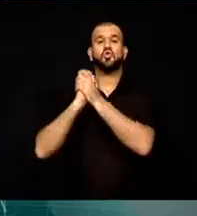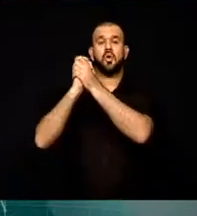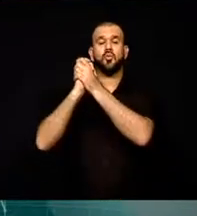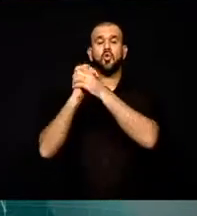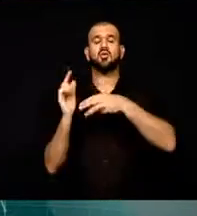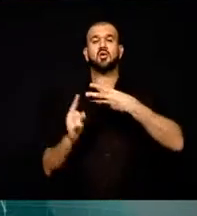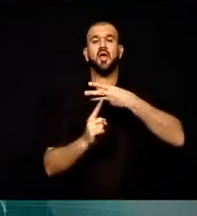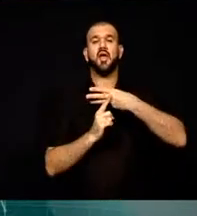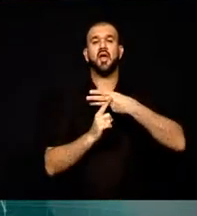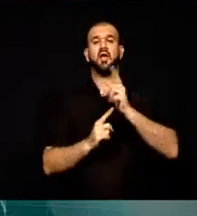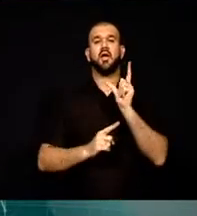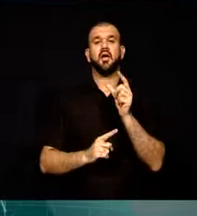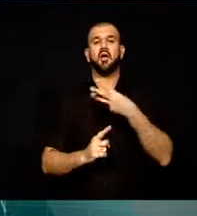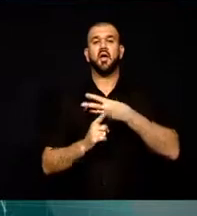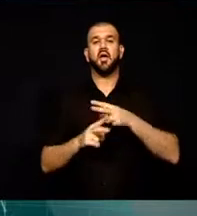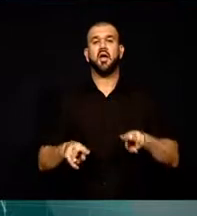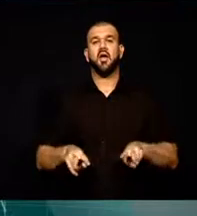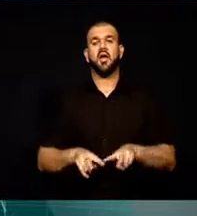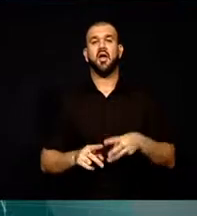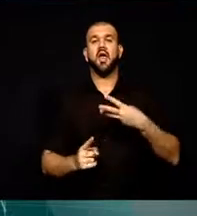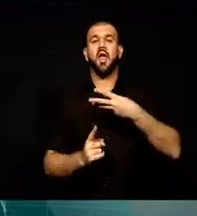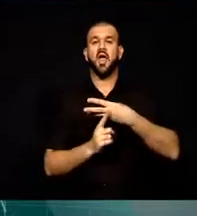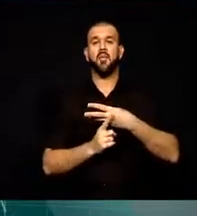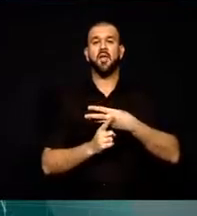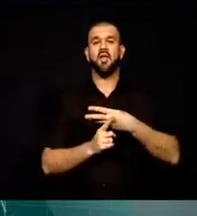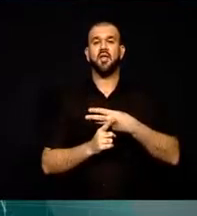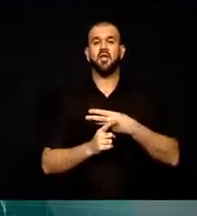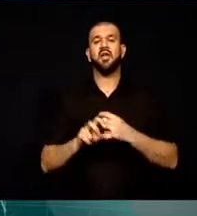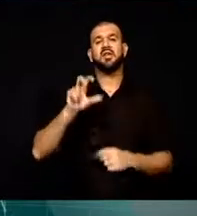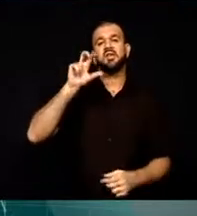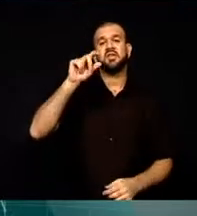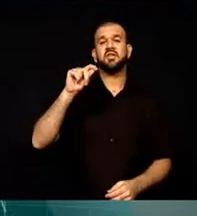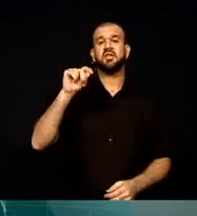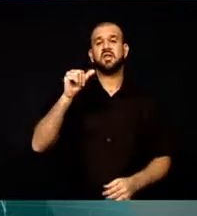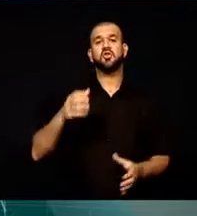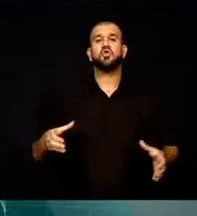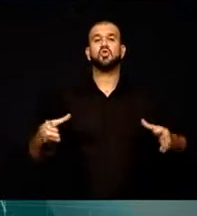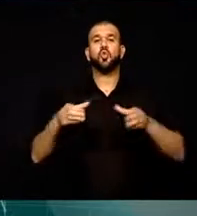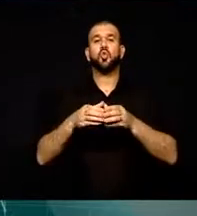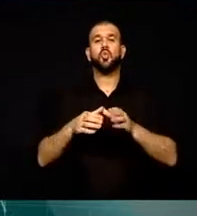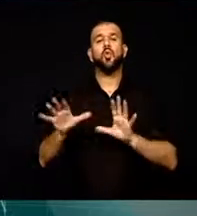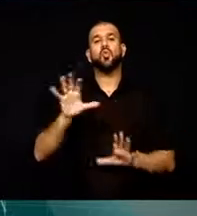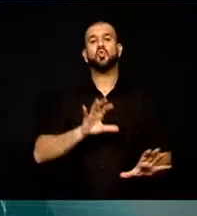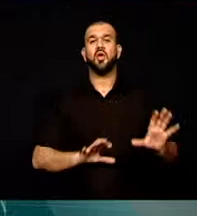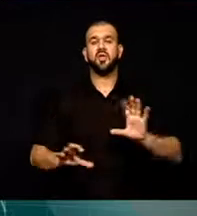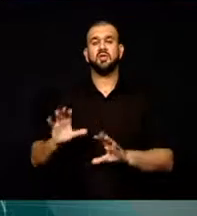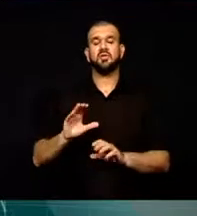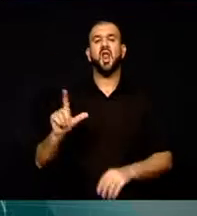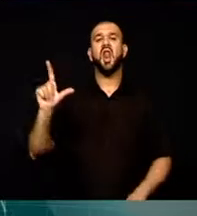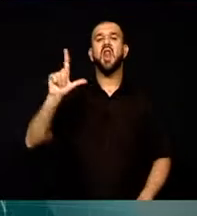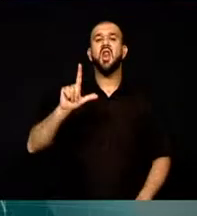Grup Mücadelesinde Larnaka'da Kıbrıs 21 Yaş 6 takımı ile